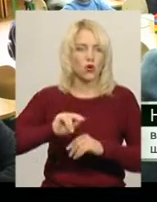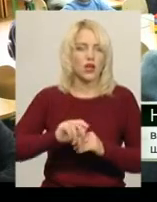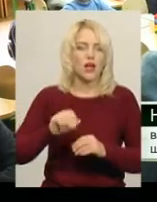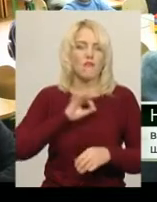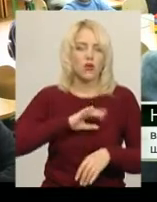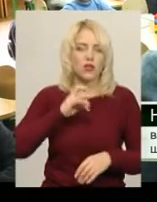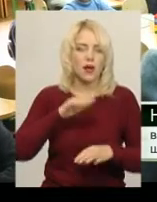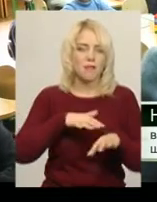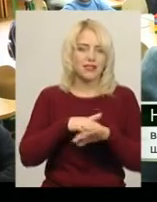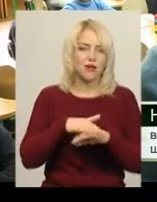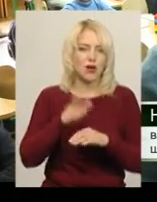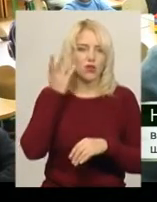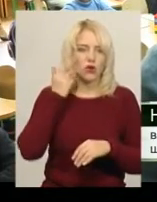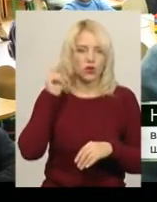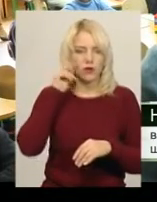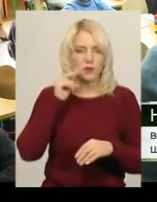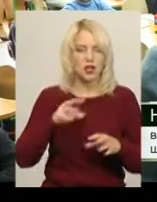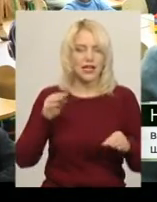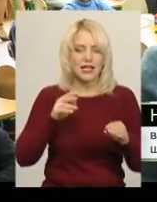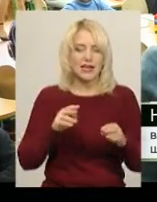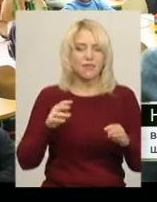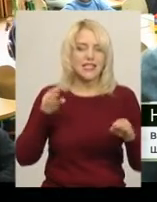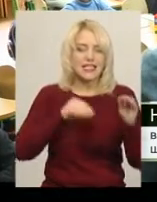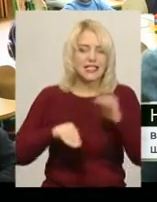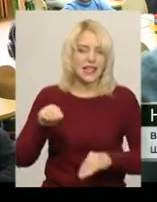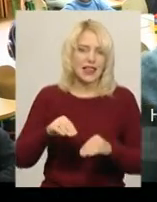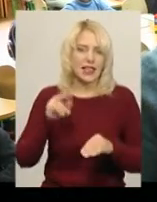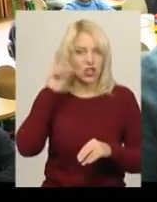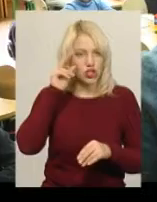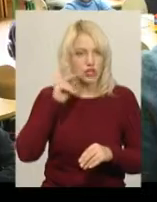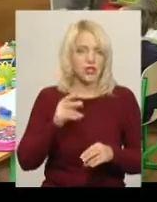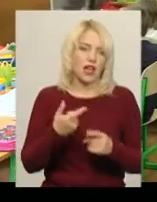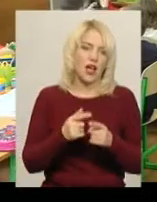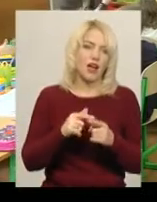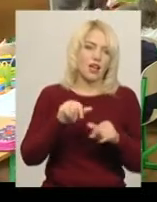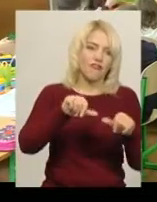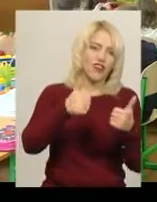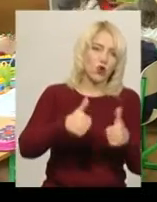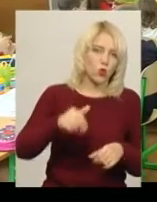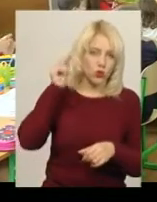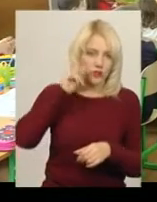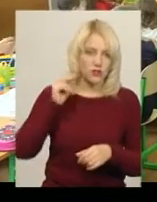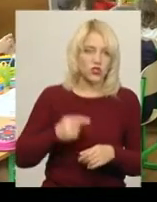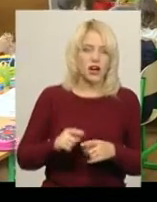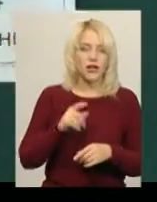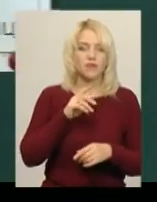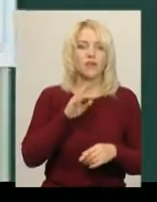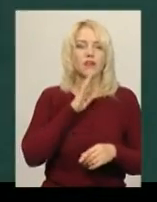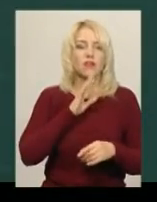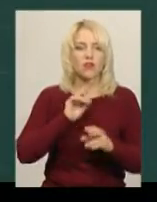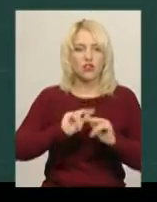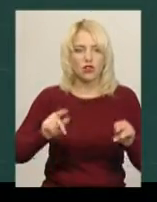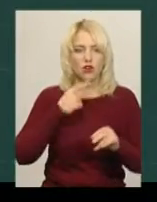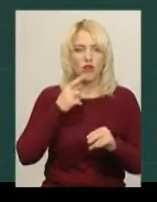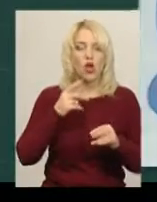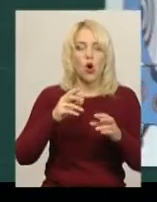математики, коли вивчаємо склад числа, складаємо приклади, вивчаємо геометричні фігури Наталія Савчук каже, що конструктор розвиває